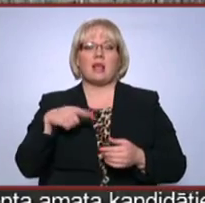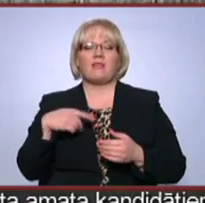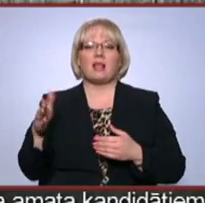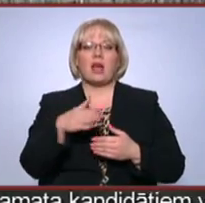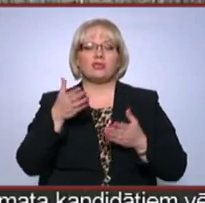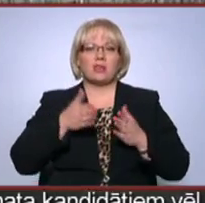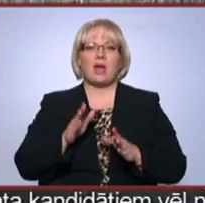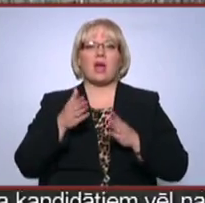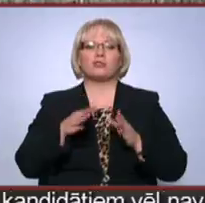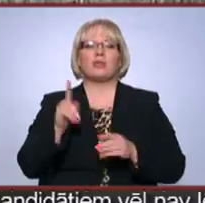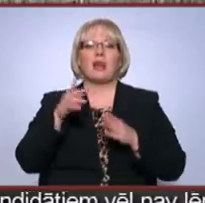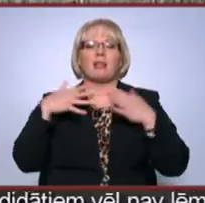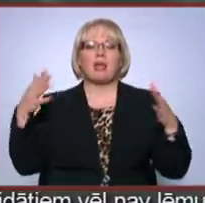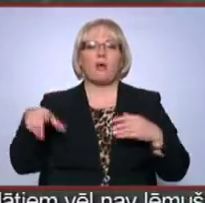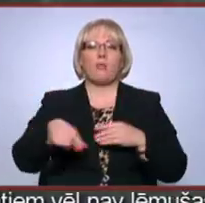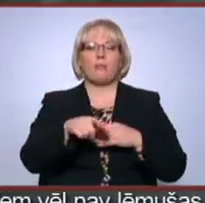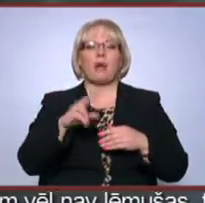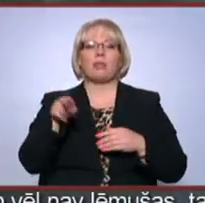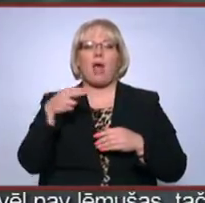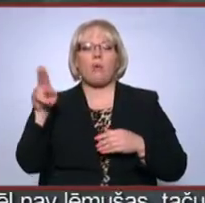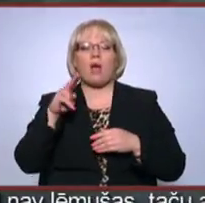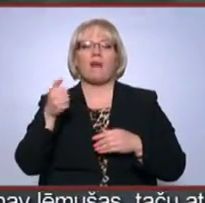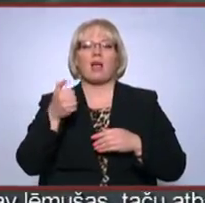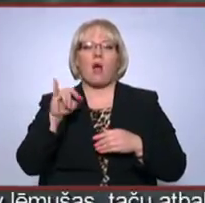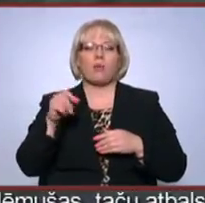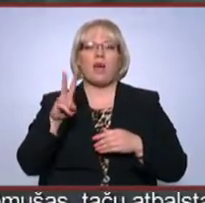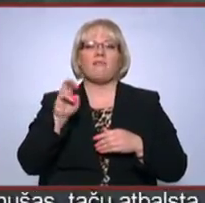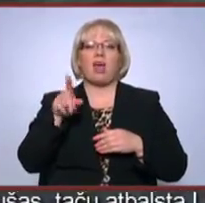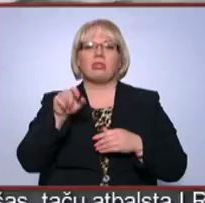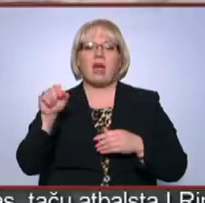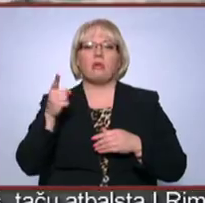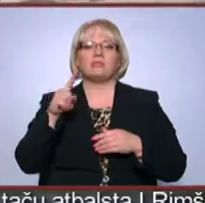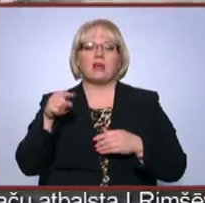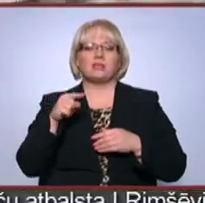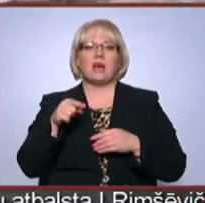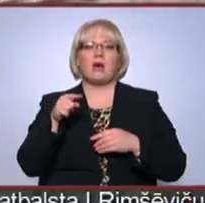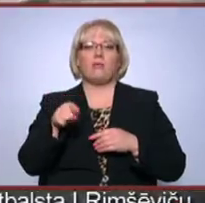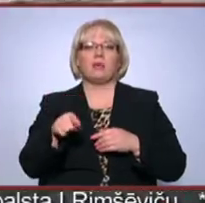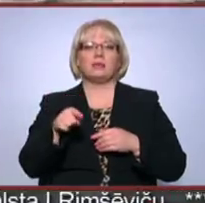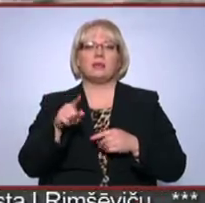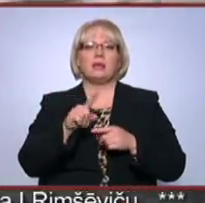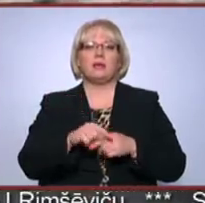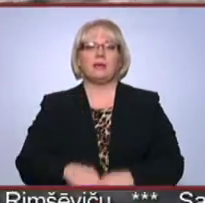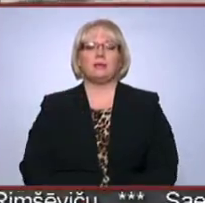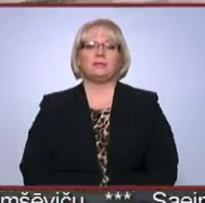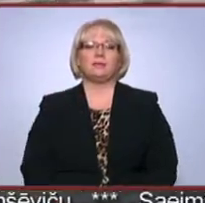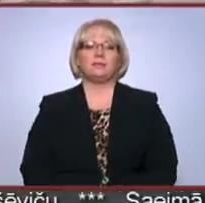nāšto tikai lielākajā sūpēs. Daugavā, Gaujā, Ventā, Salacā un Šūpju pietikās. Ievaberni Peldalāns Perševicis, Krundas televīzija.